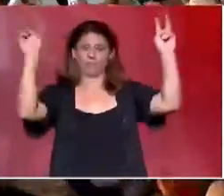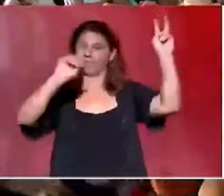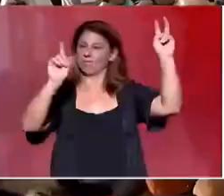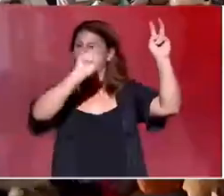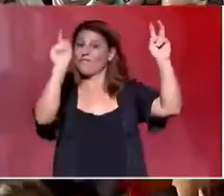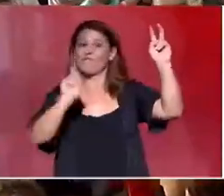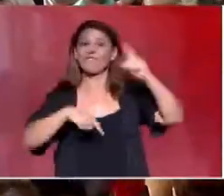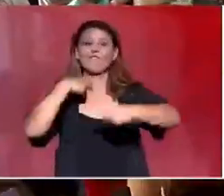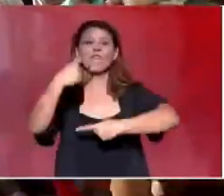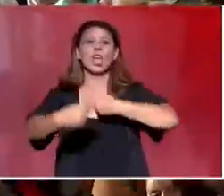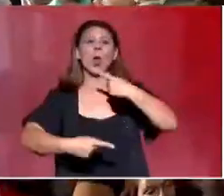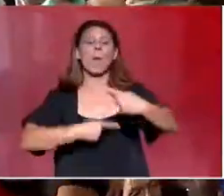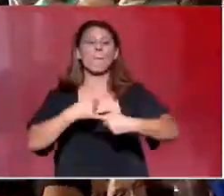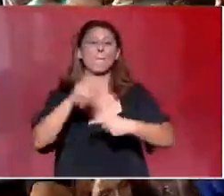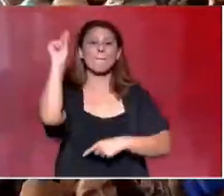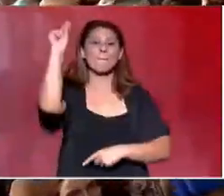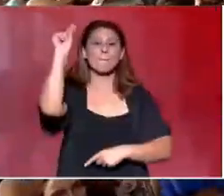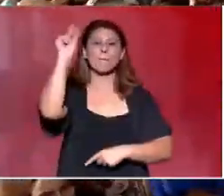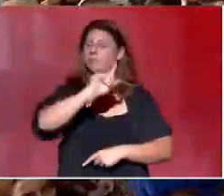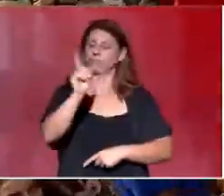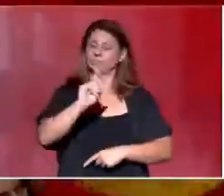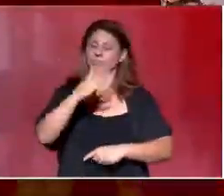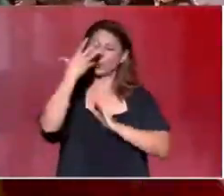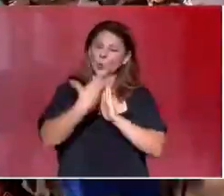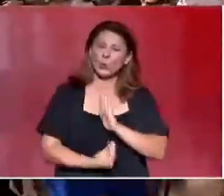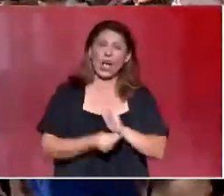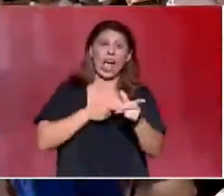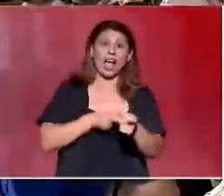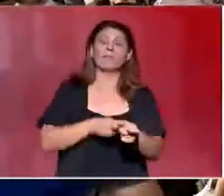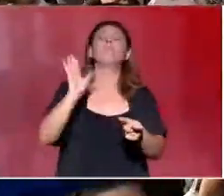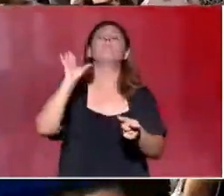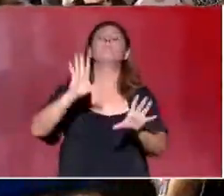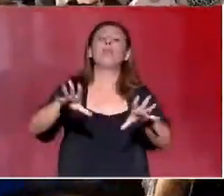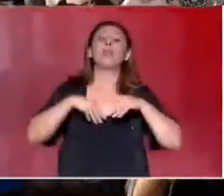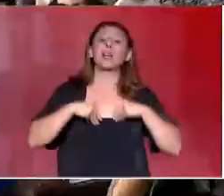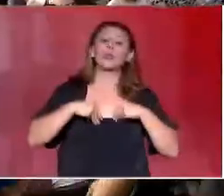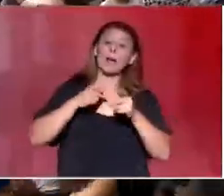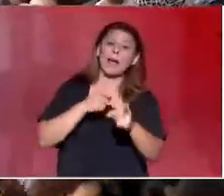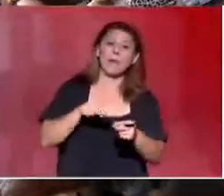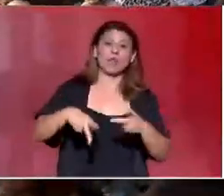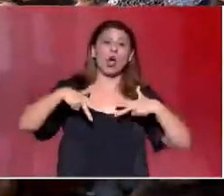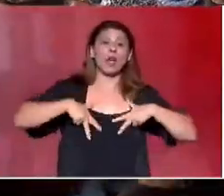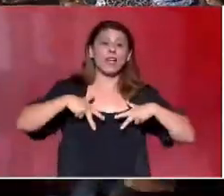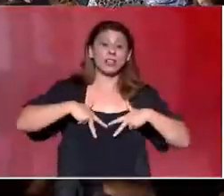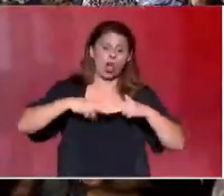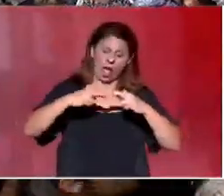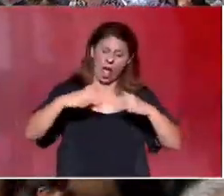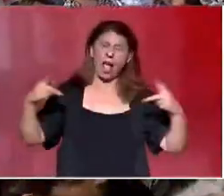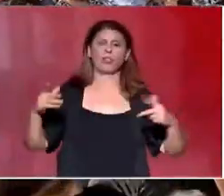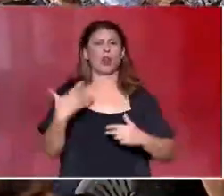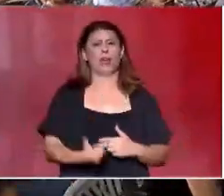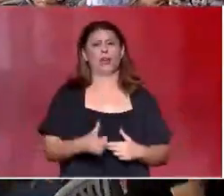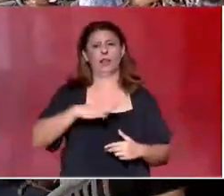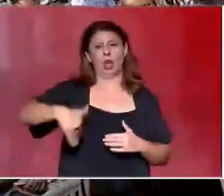υπόσχεση, να μην συνηθίσουμε στο έγκλημα, να μην συμβιβαστούμε με ένα κράτος εχθρικό για το λαό,